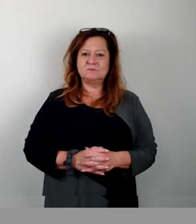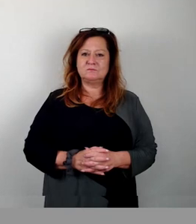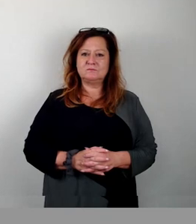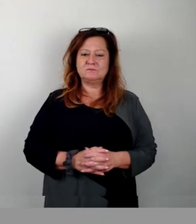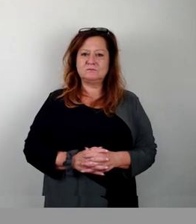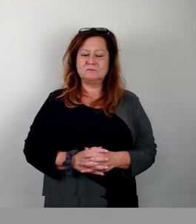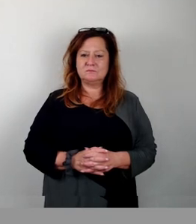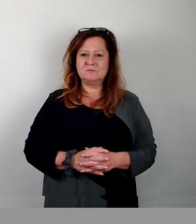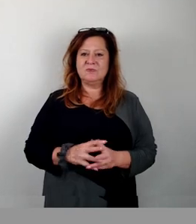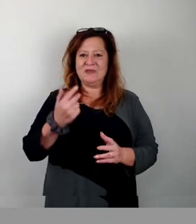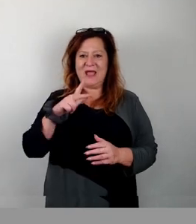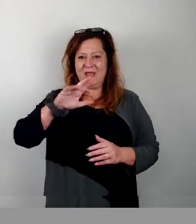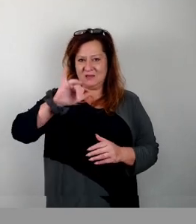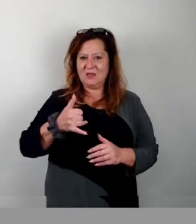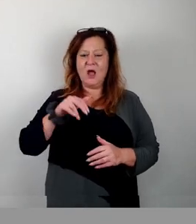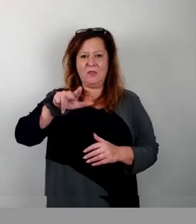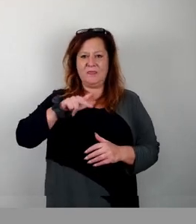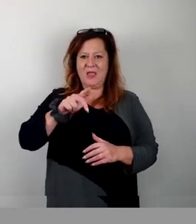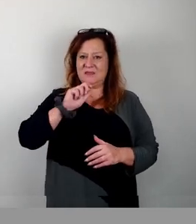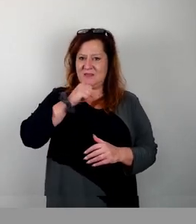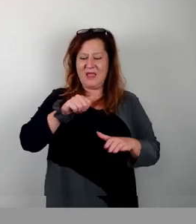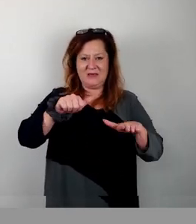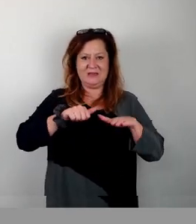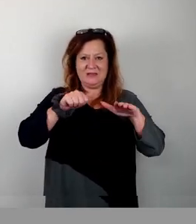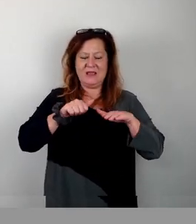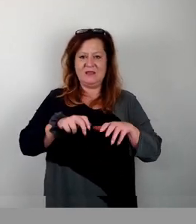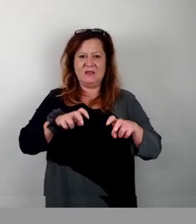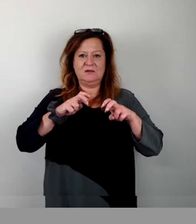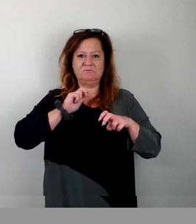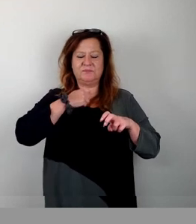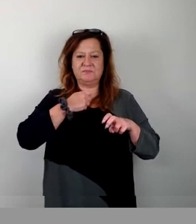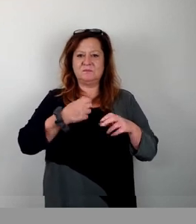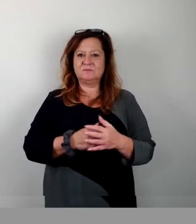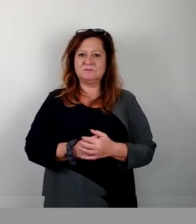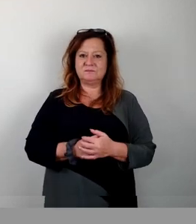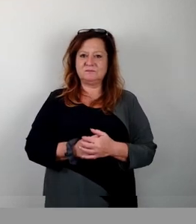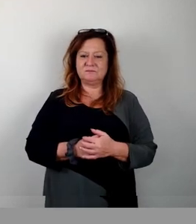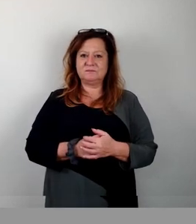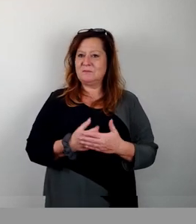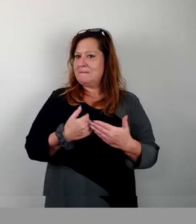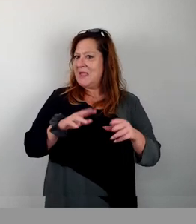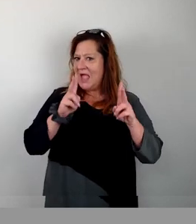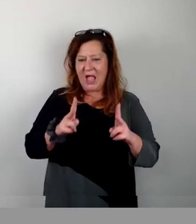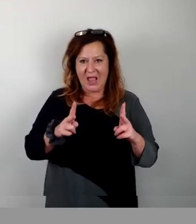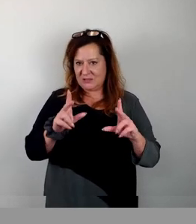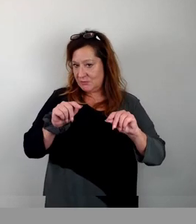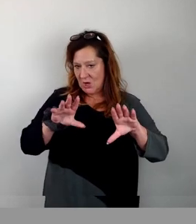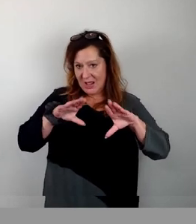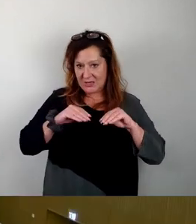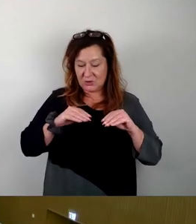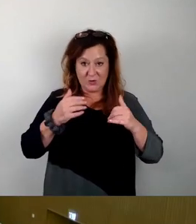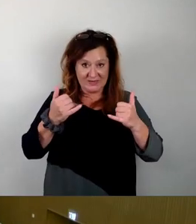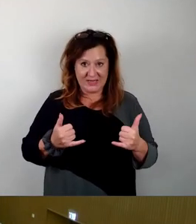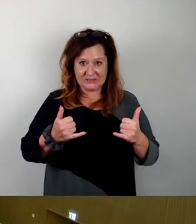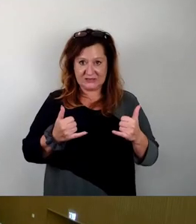Mit 30, 13, nein, 16, Enthaltung, so. Mehrheitlich angenommen. wir würden jetzt Herrn